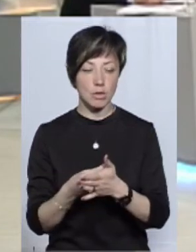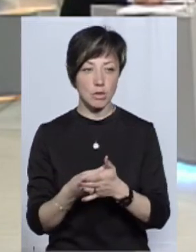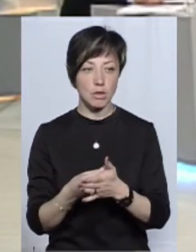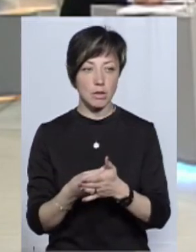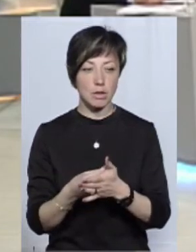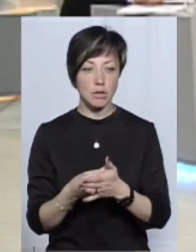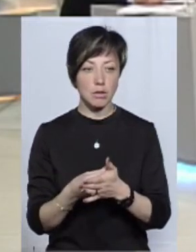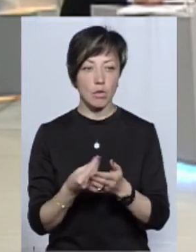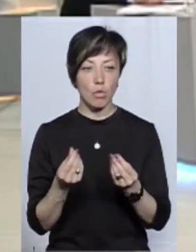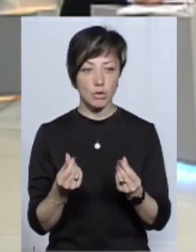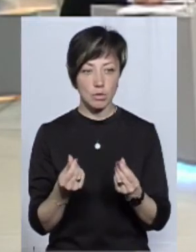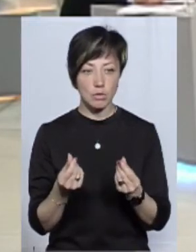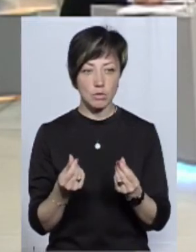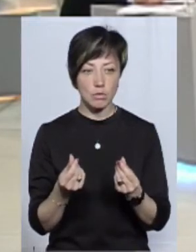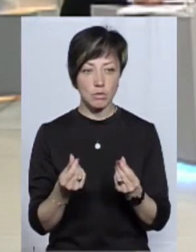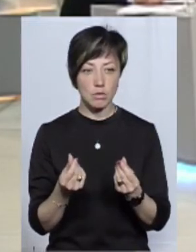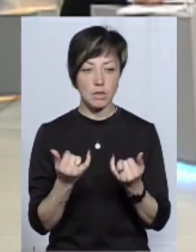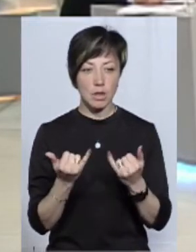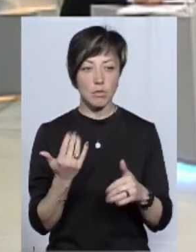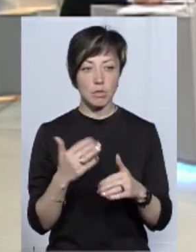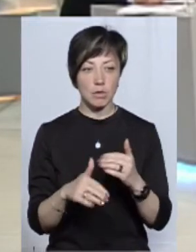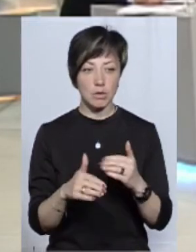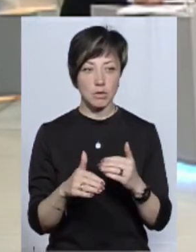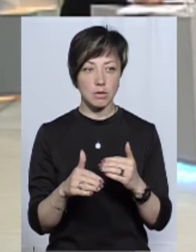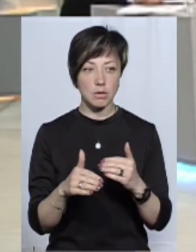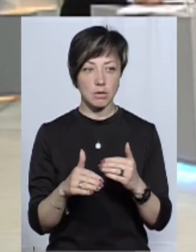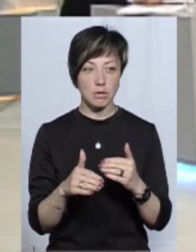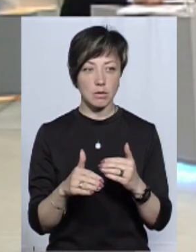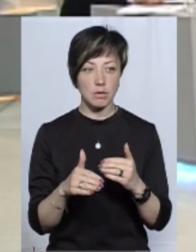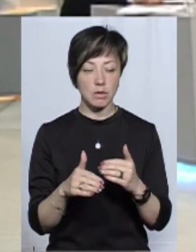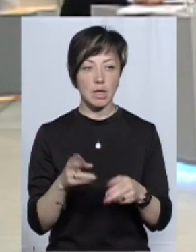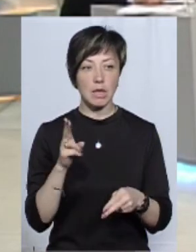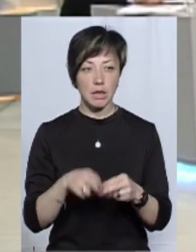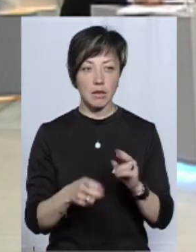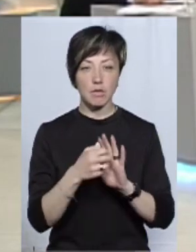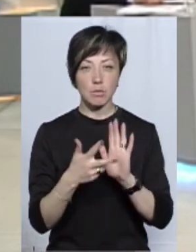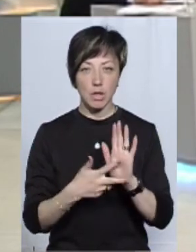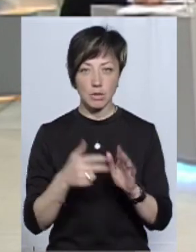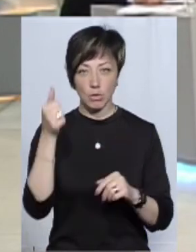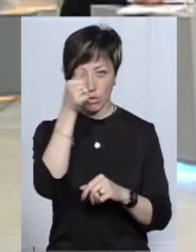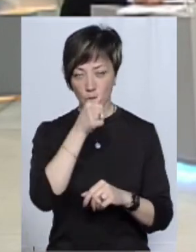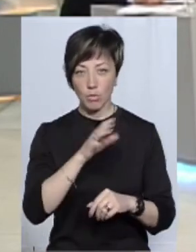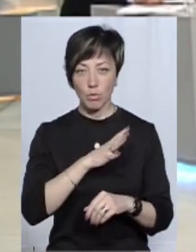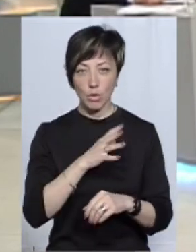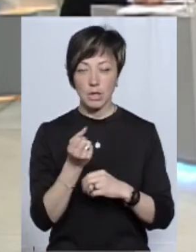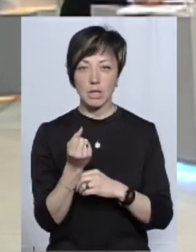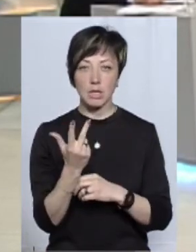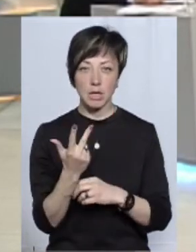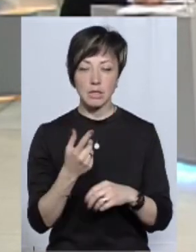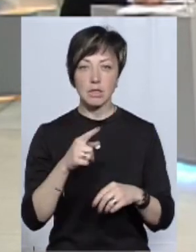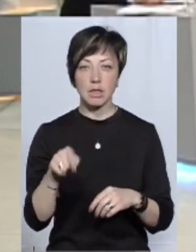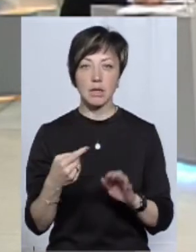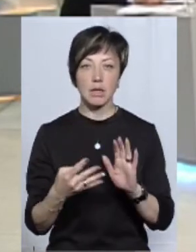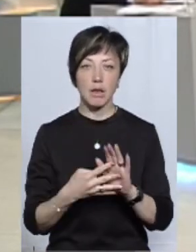адміністрованих коштів. Зараз вже майже, тобто на кінець 17-го року це було 13